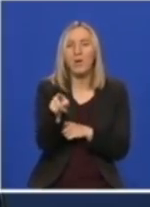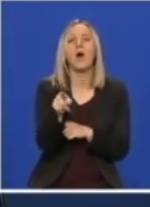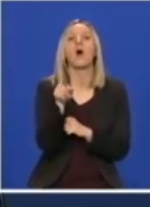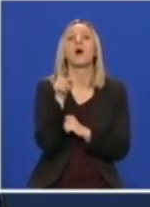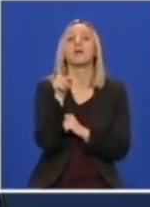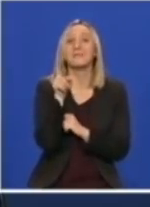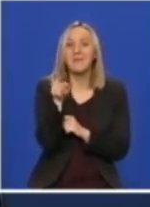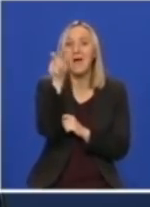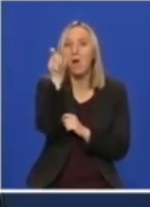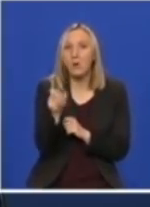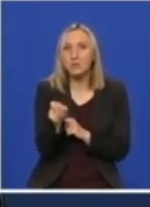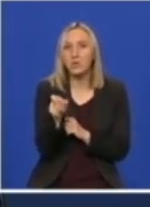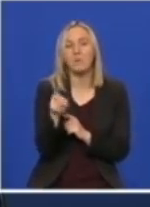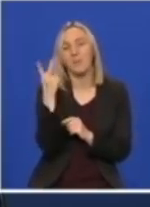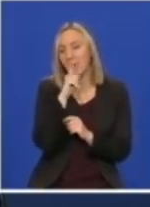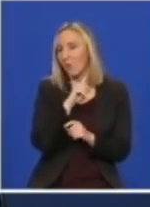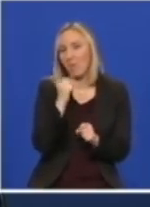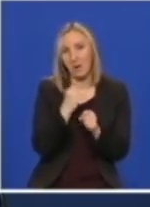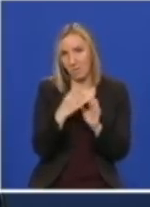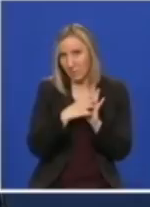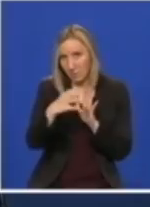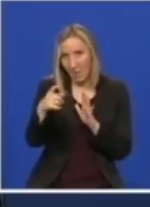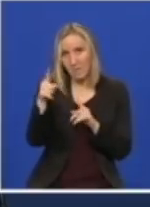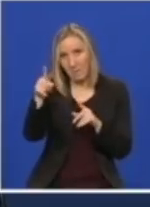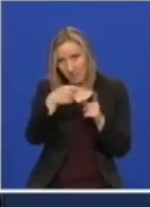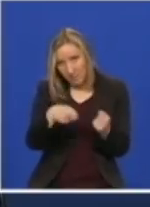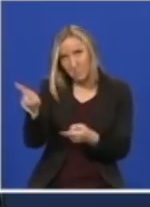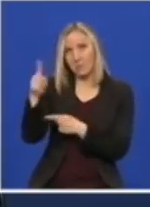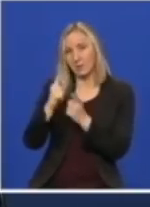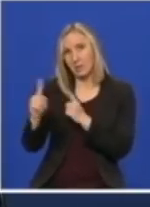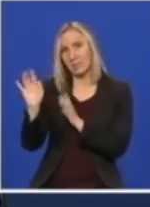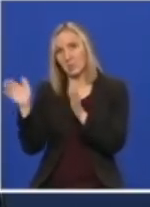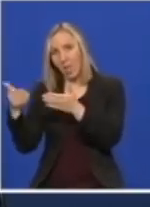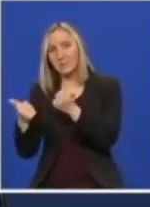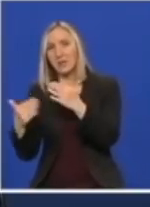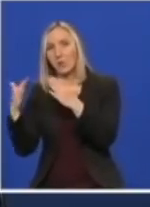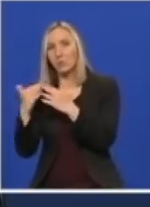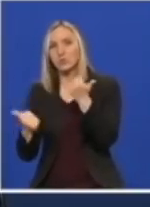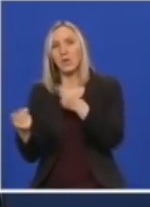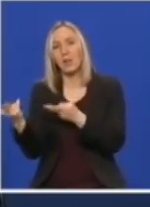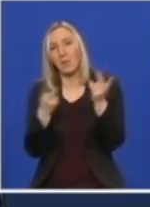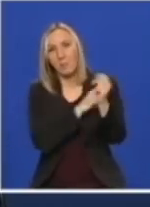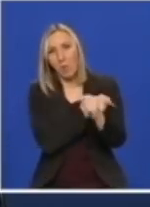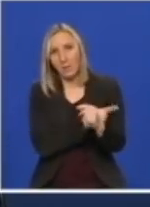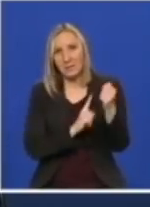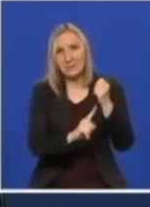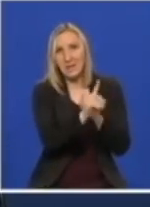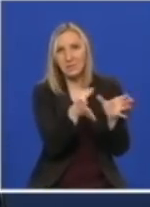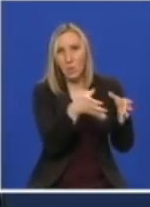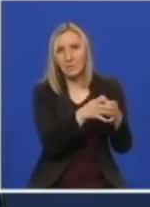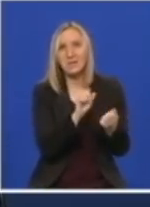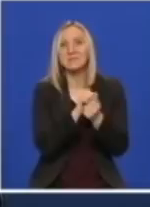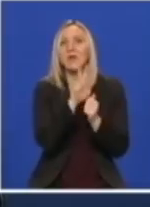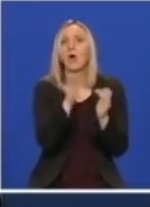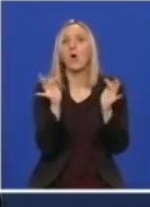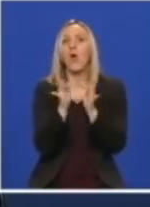ne rade naravno, da su u izolaciji, da li kućnoj ili hospitalnoj, da su svi njihovi kontakti